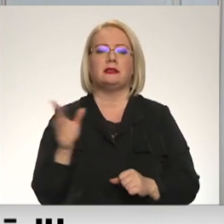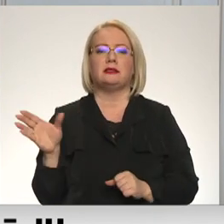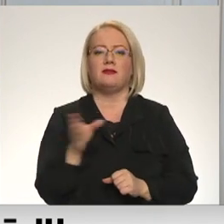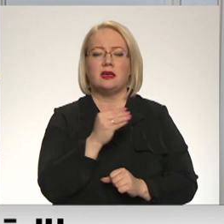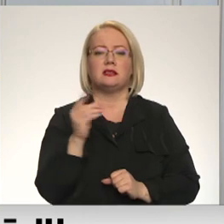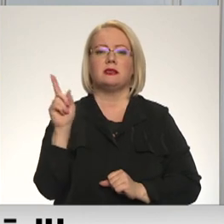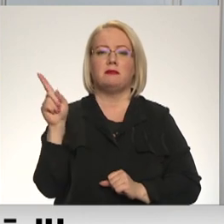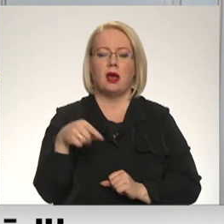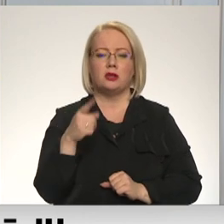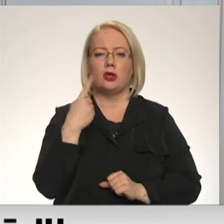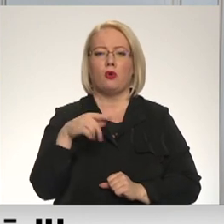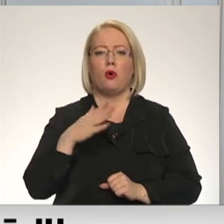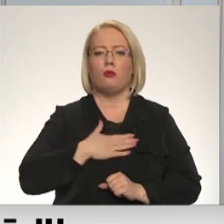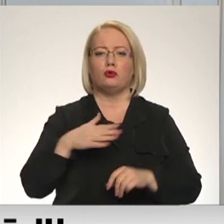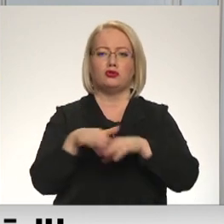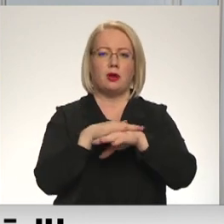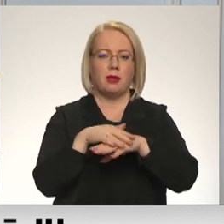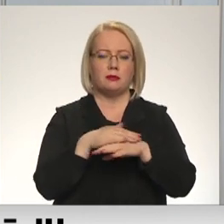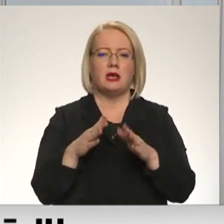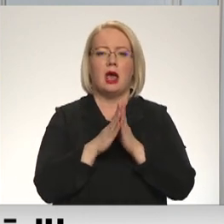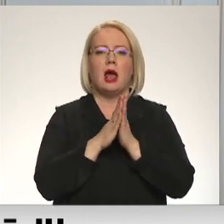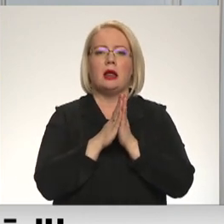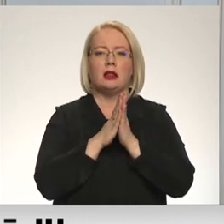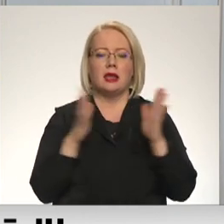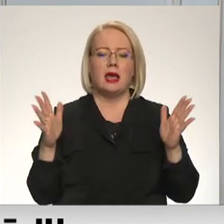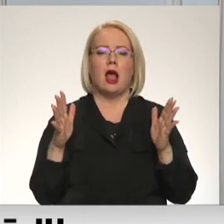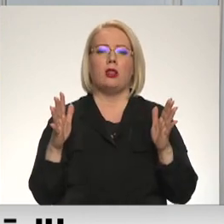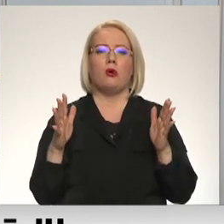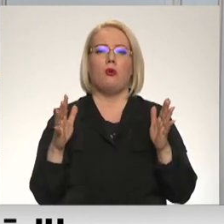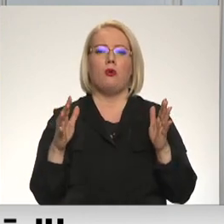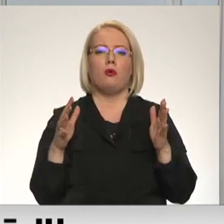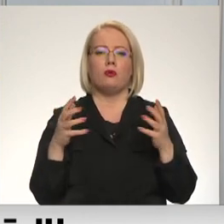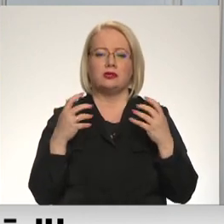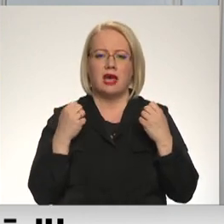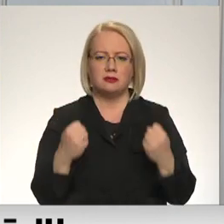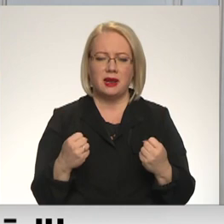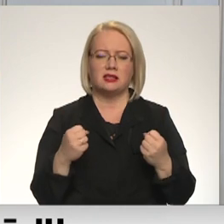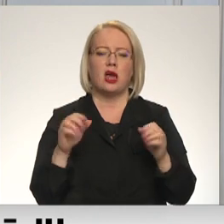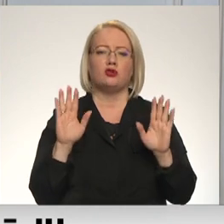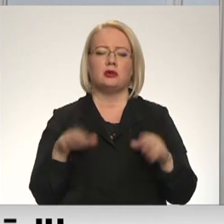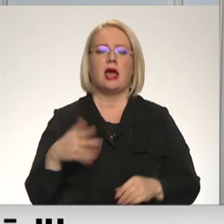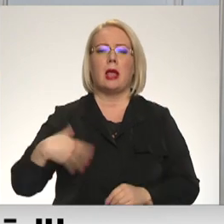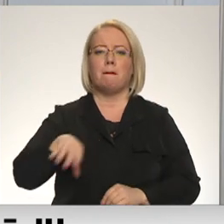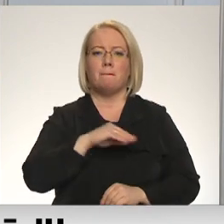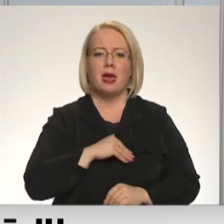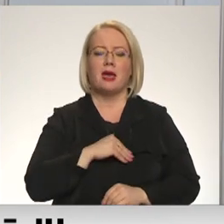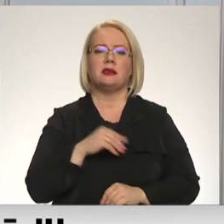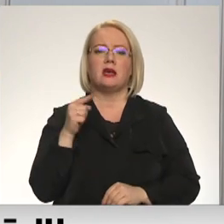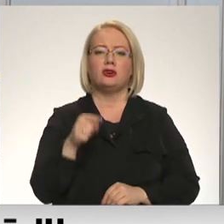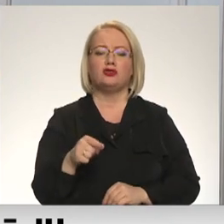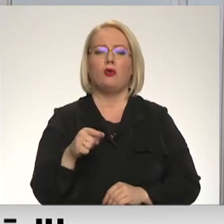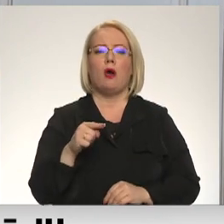prasa no mums, no mūsu sabiedrības lielu sasprindzināšanos, lai mēs ar šo jauno